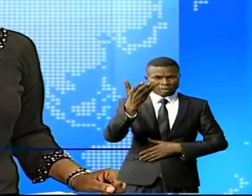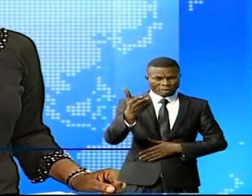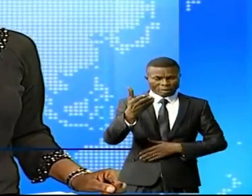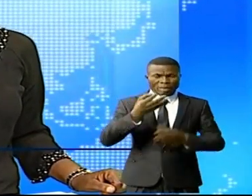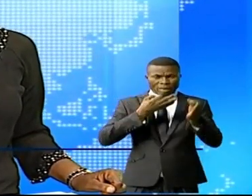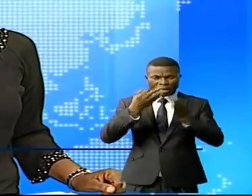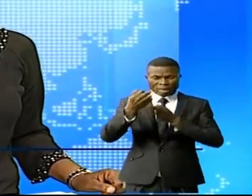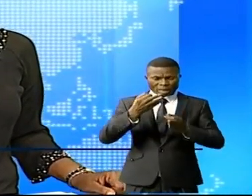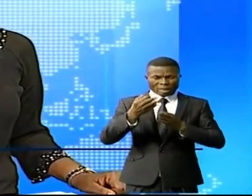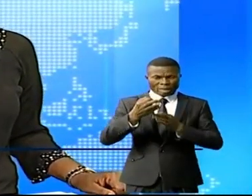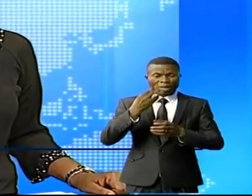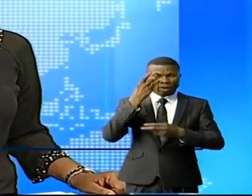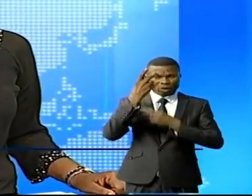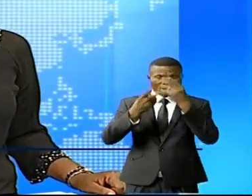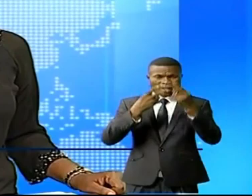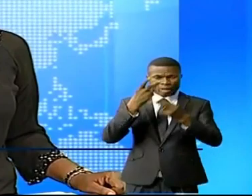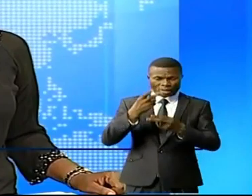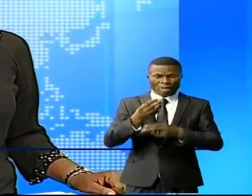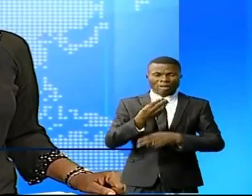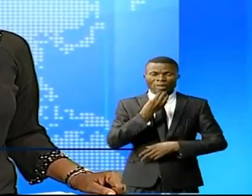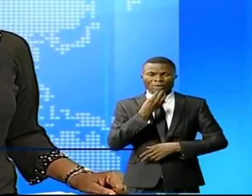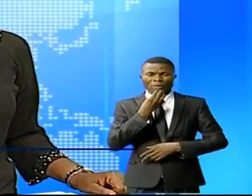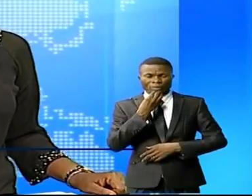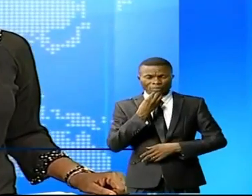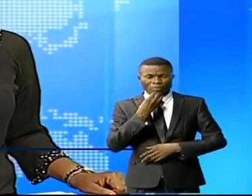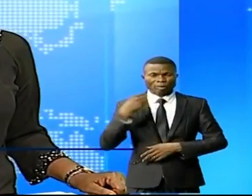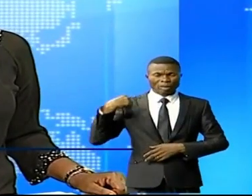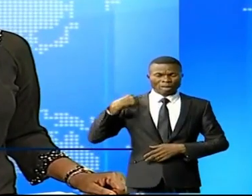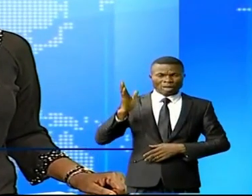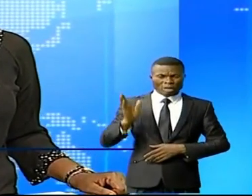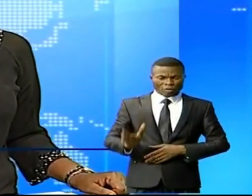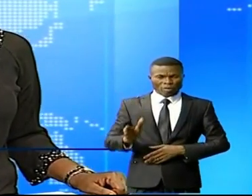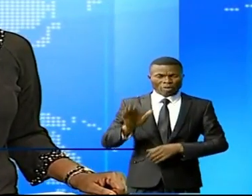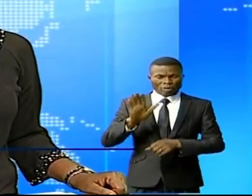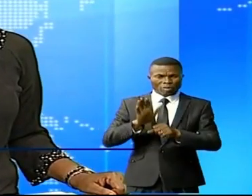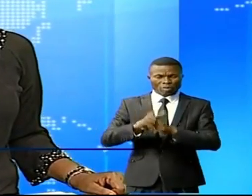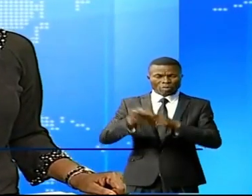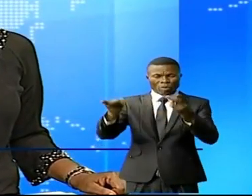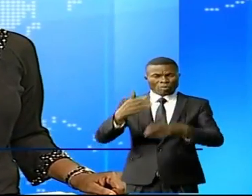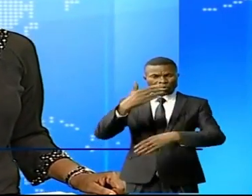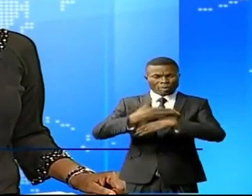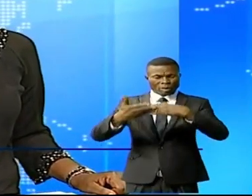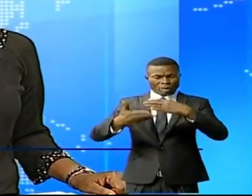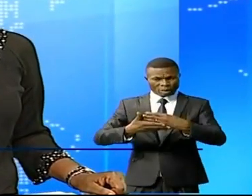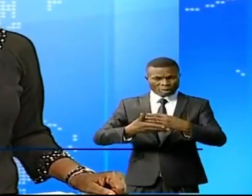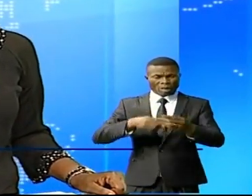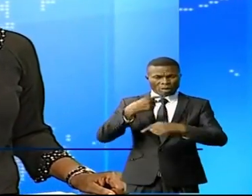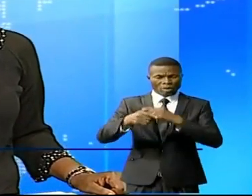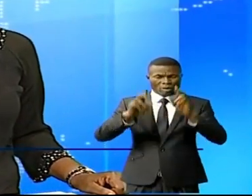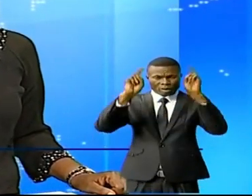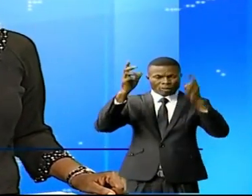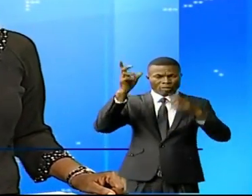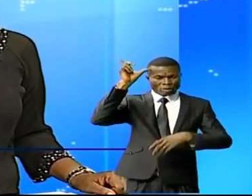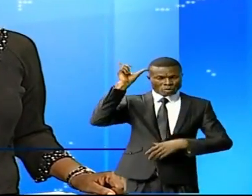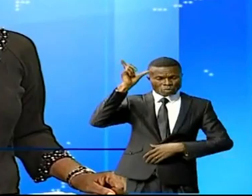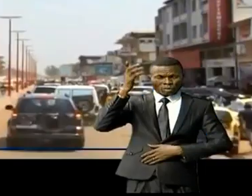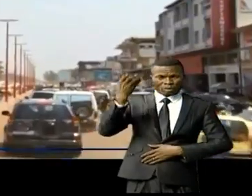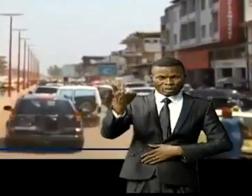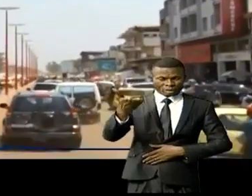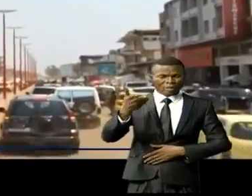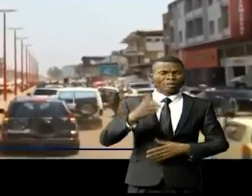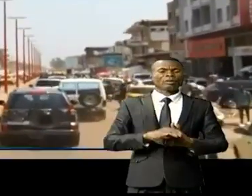'a dit au terme d'une visite d'inspection effectuée dans différents chantiers lancés dans la ville de Lubumbashi.